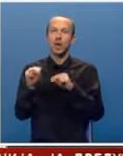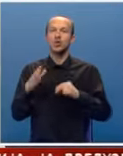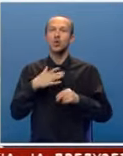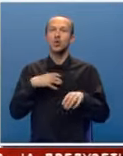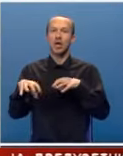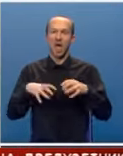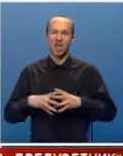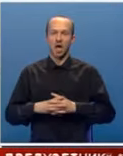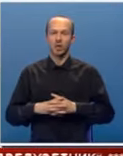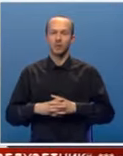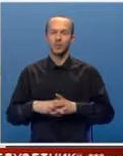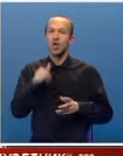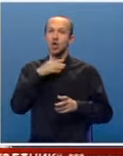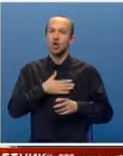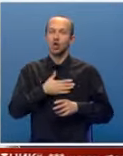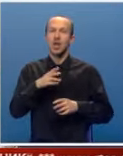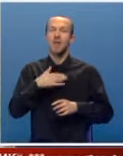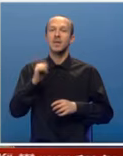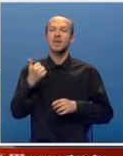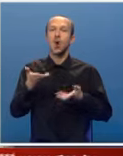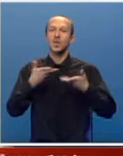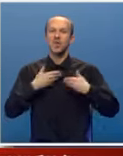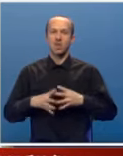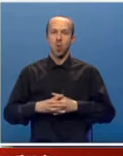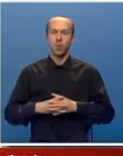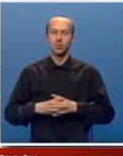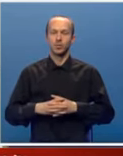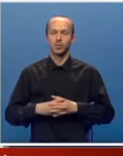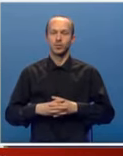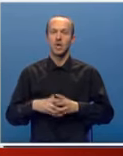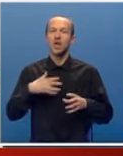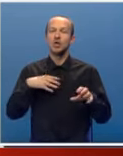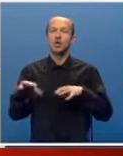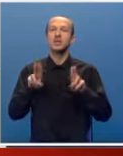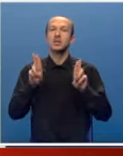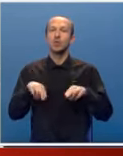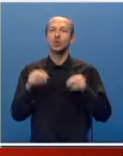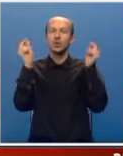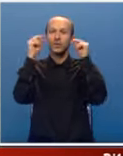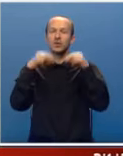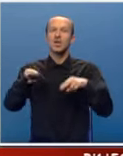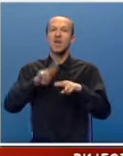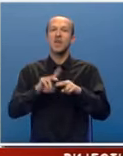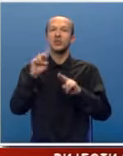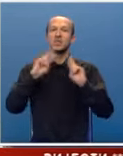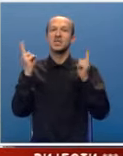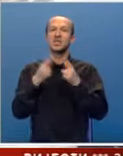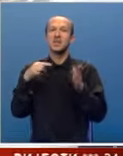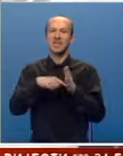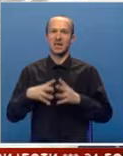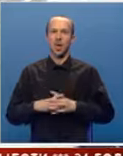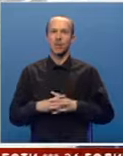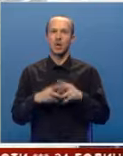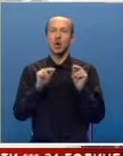našeg kadra i želja nam je da ostvarimo da naš kadar se može obučavati u najvećim svjetskim centrima.